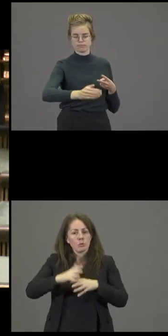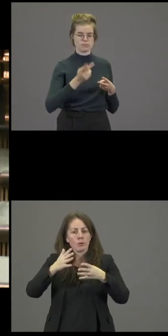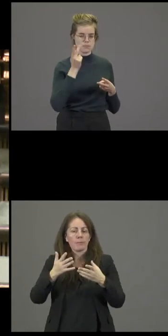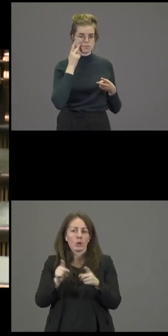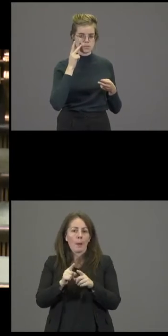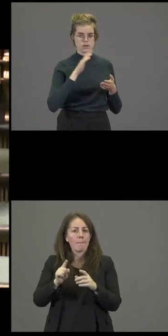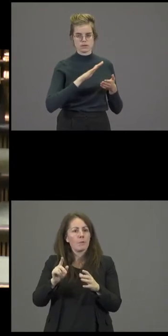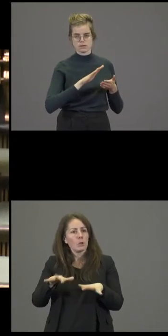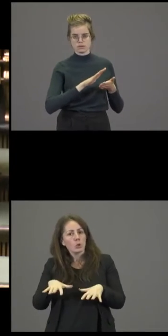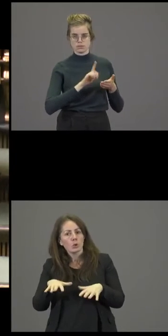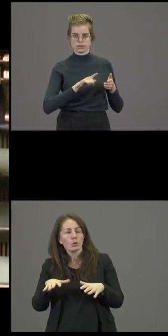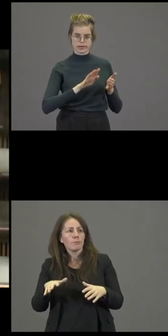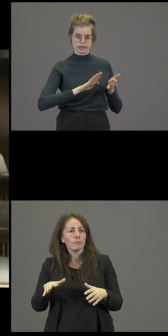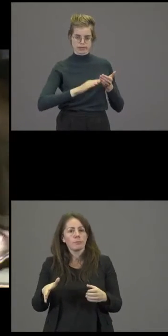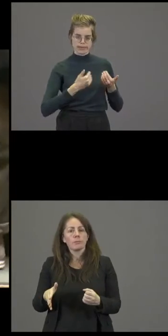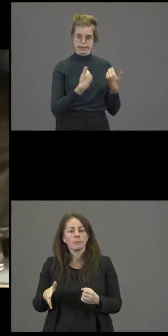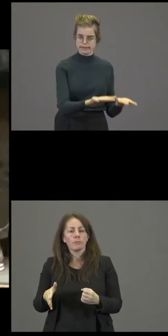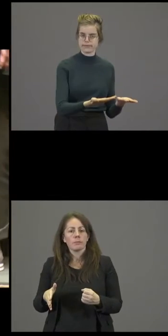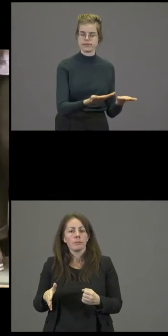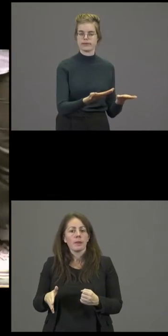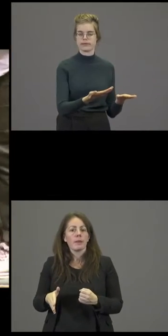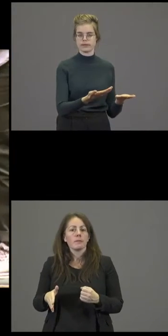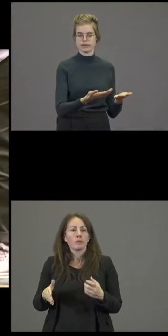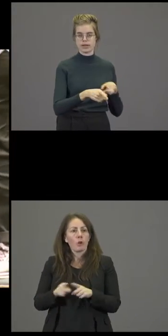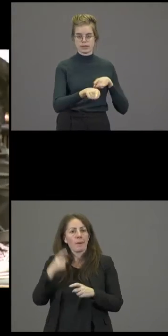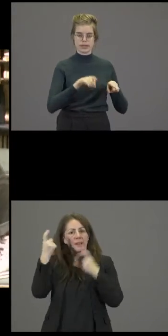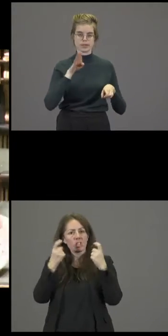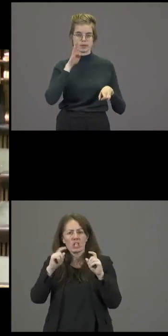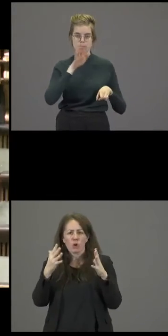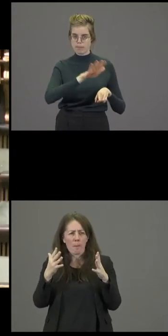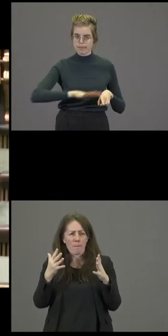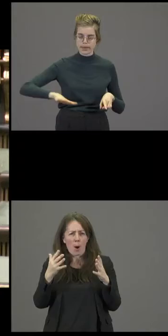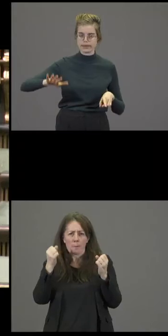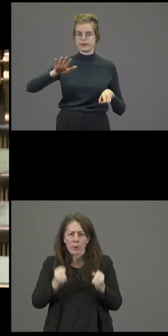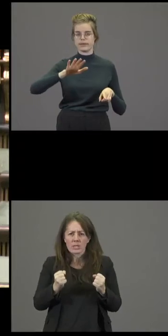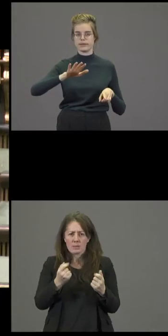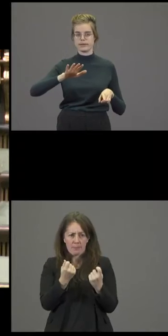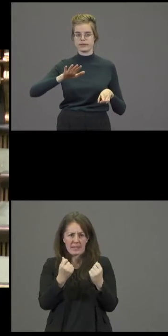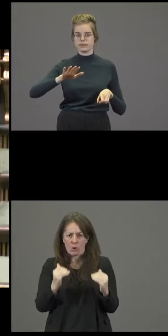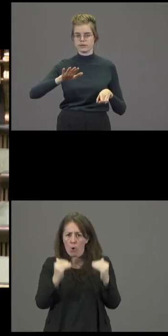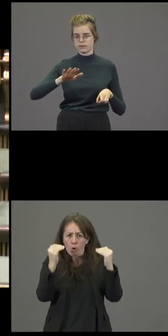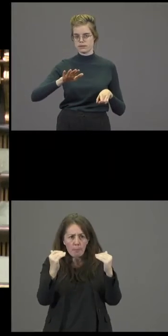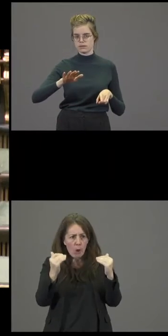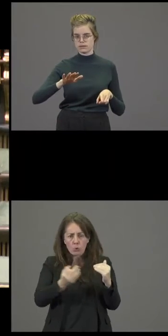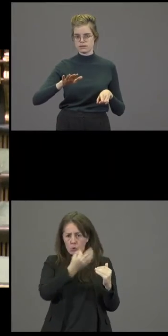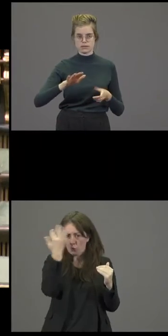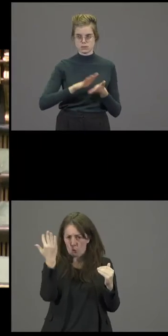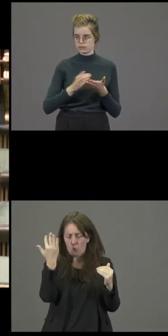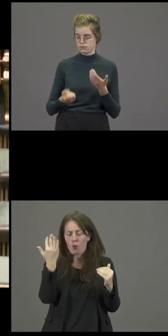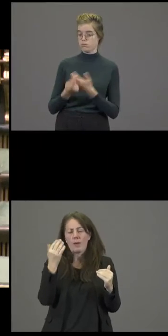qu'on connaisse en Belgique des hausses de prix injustifiées ou inexplicables. Et donc, madame la ministre, monsieur le ministre,